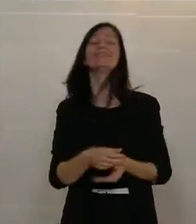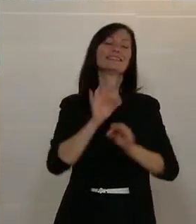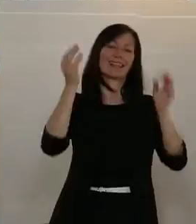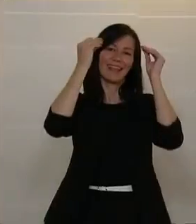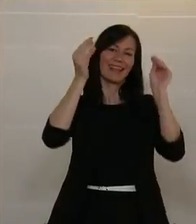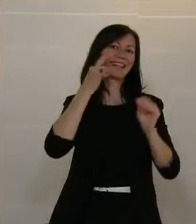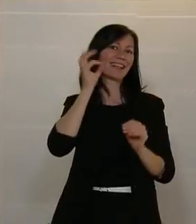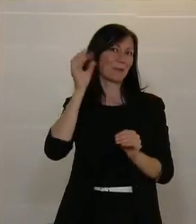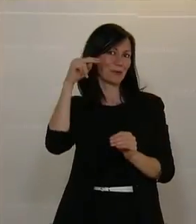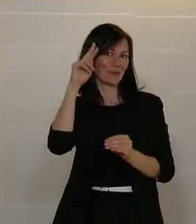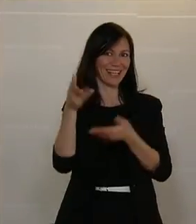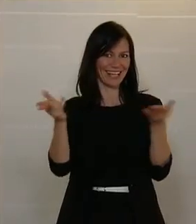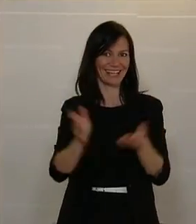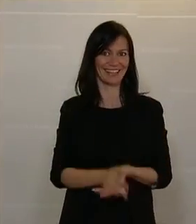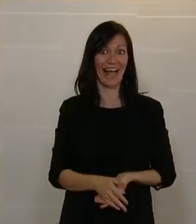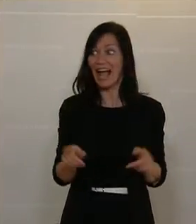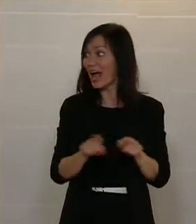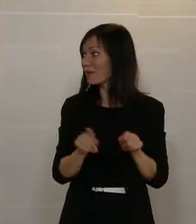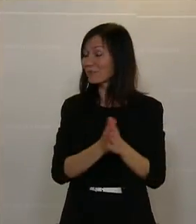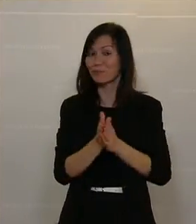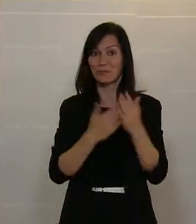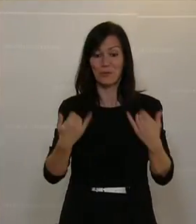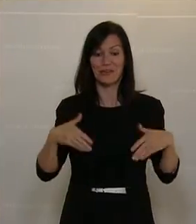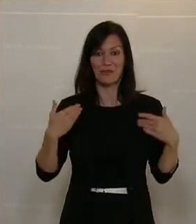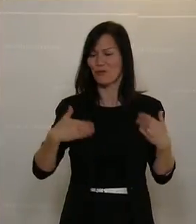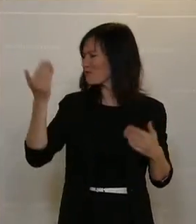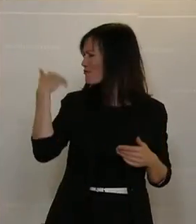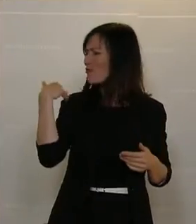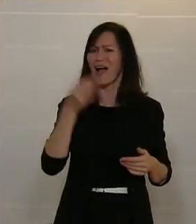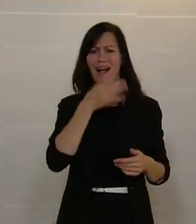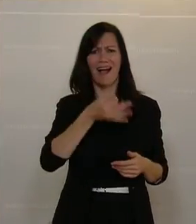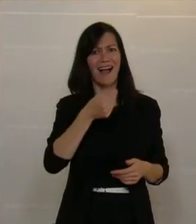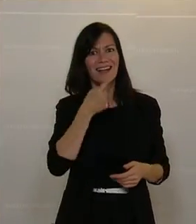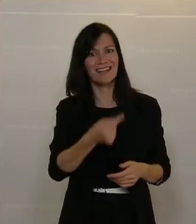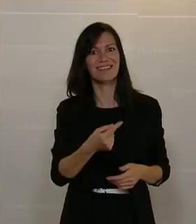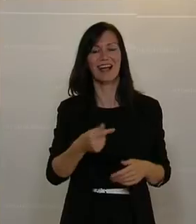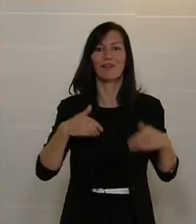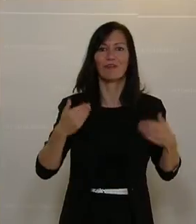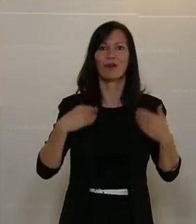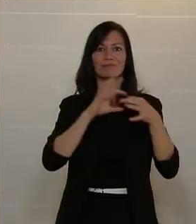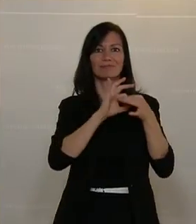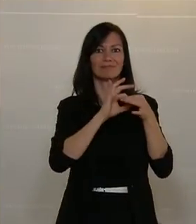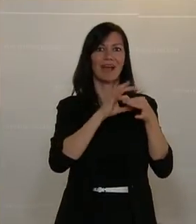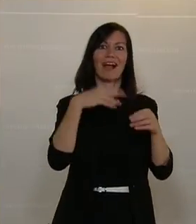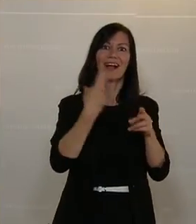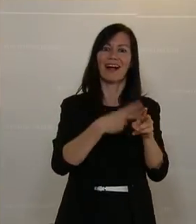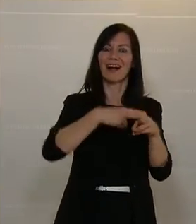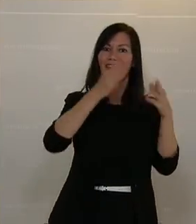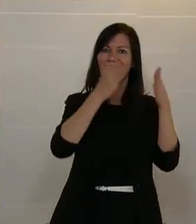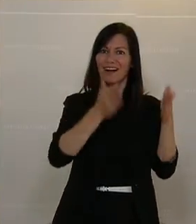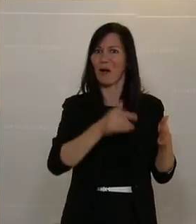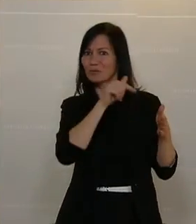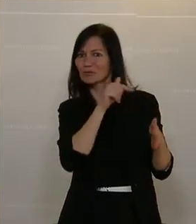Ich freue mich heute auch über einiges, weil früher jemand gesagt hat, er ist happy, über die Arbeitszeiten in den Krankenanstalten, über den 500-Euro